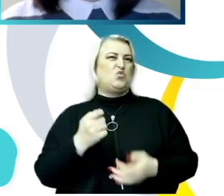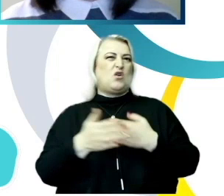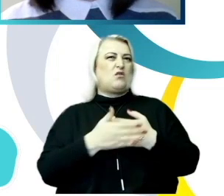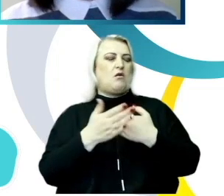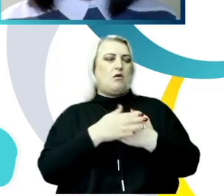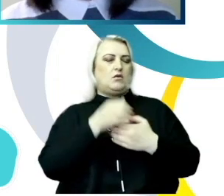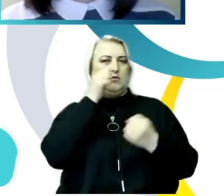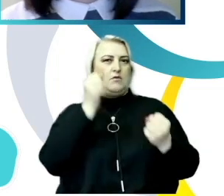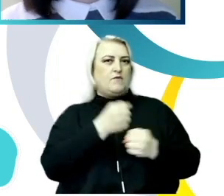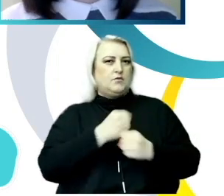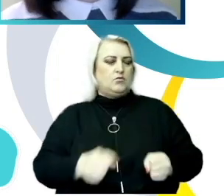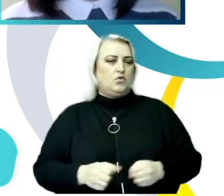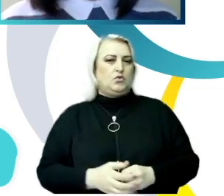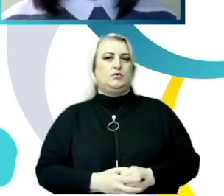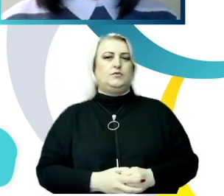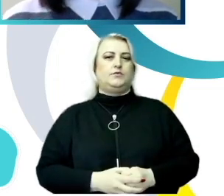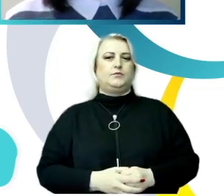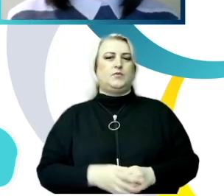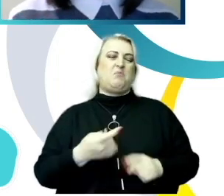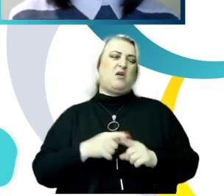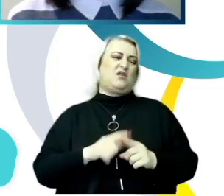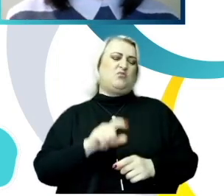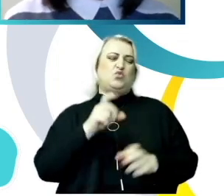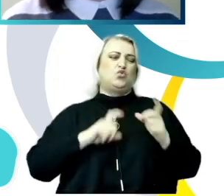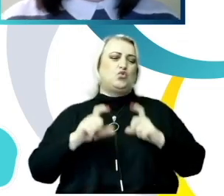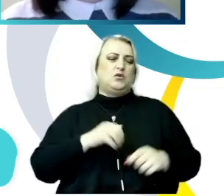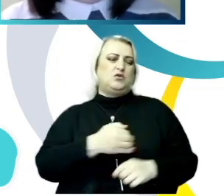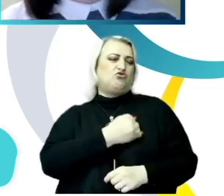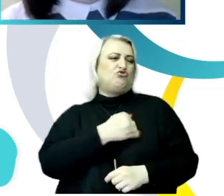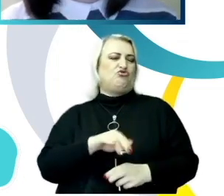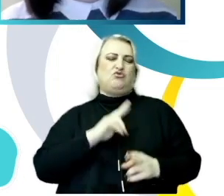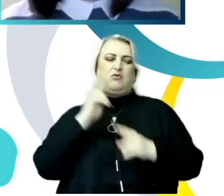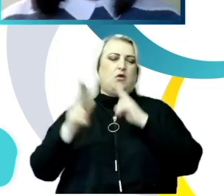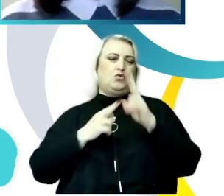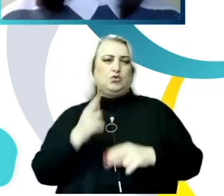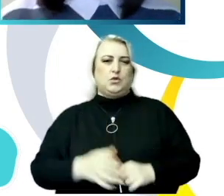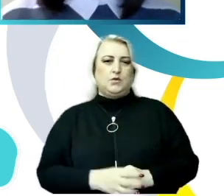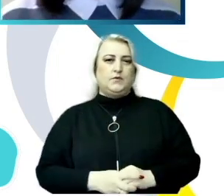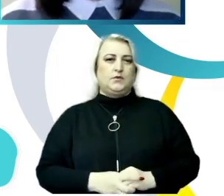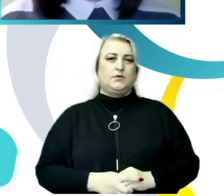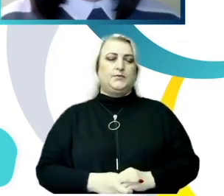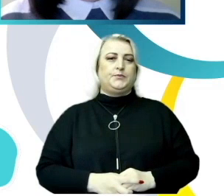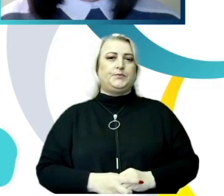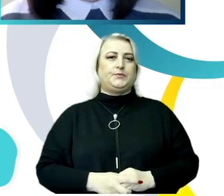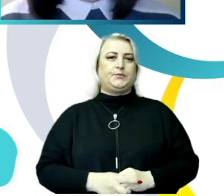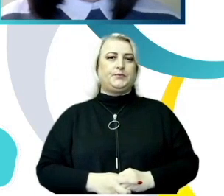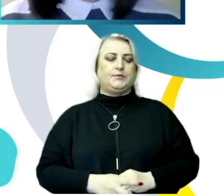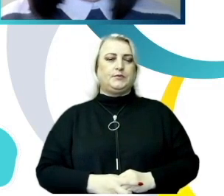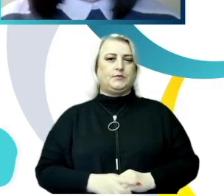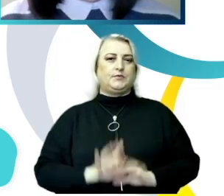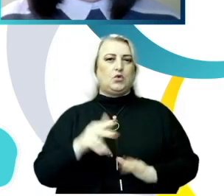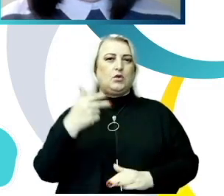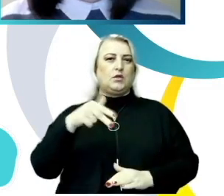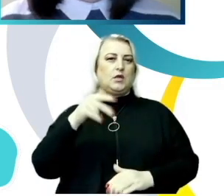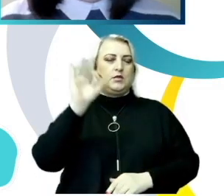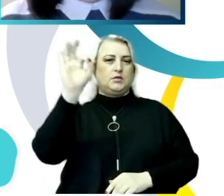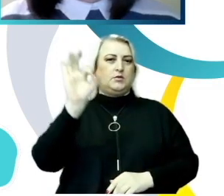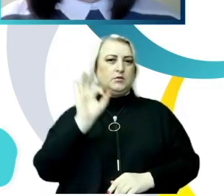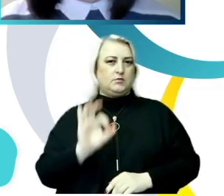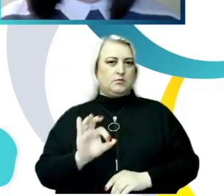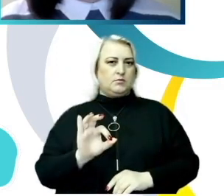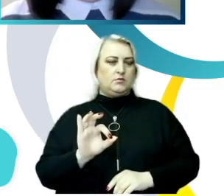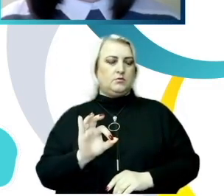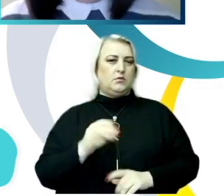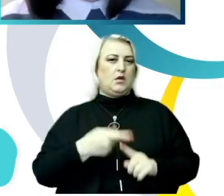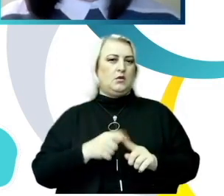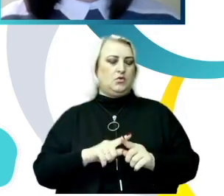nedorința sau reticența studiilor de a vorbi despre actele de hărțire sexuală. Doar 30% din cei care s-au confruntat cu